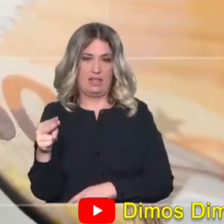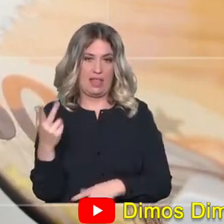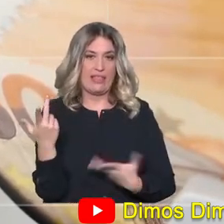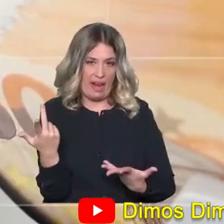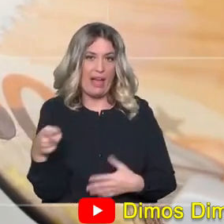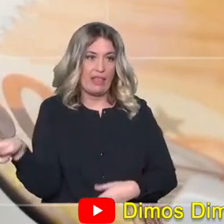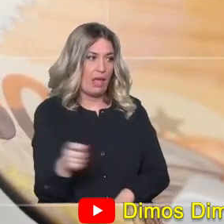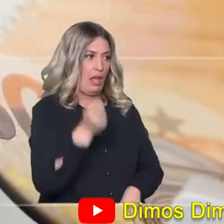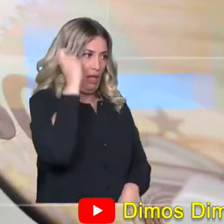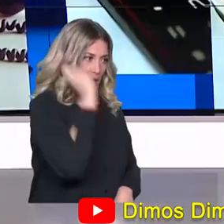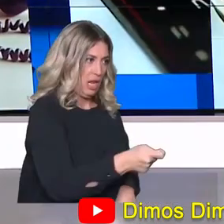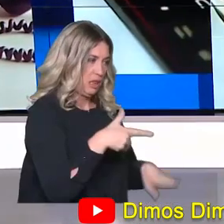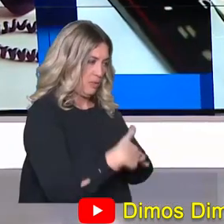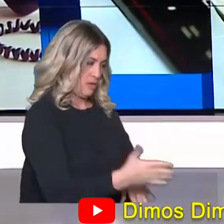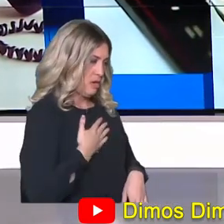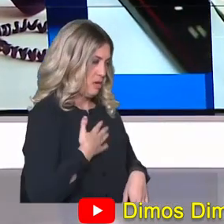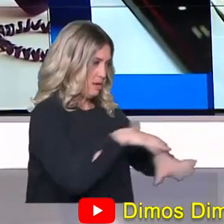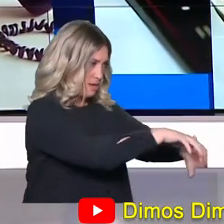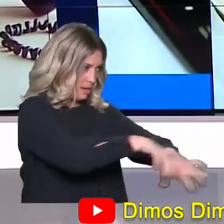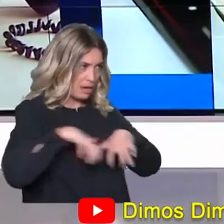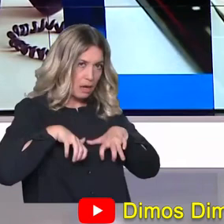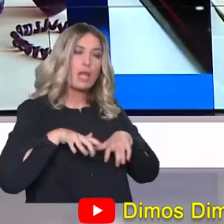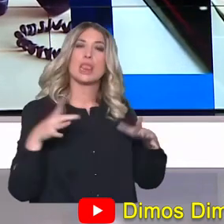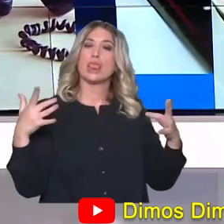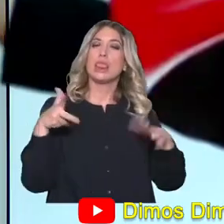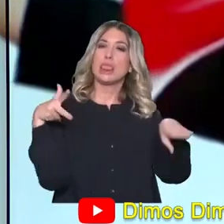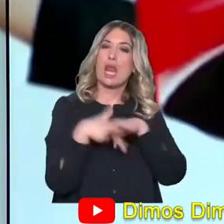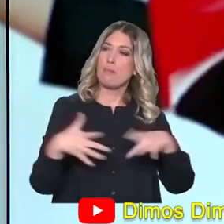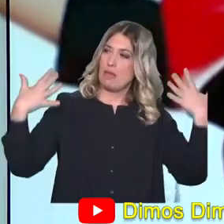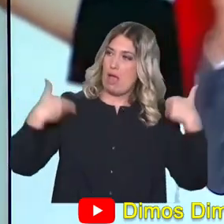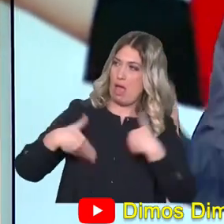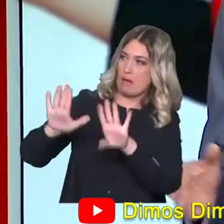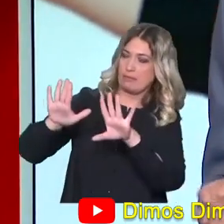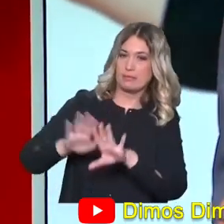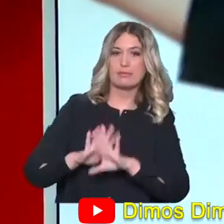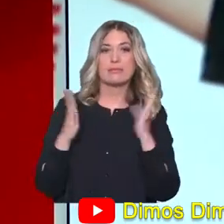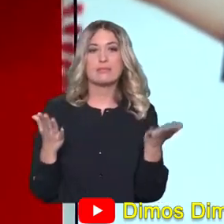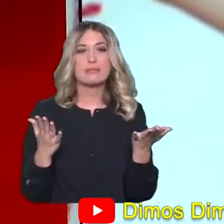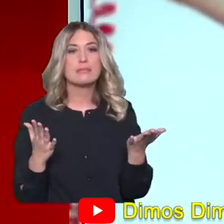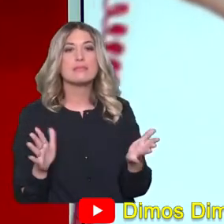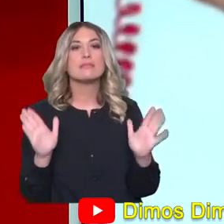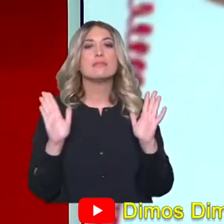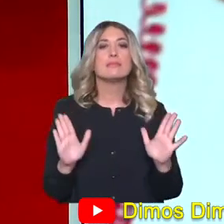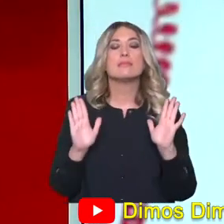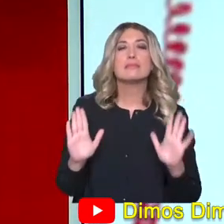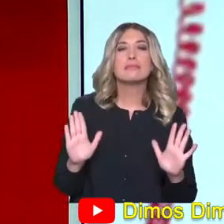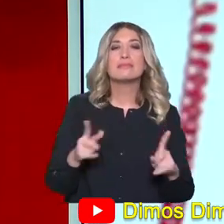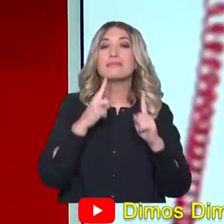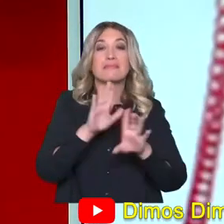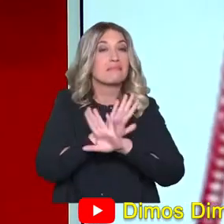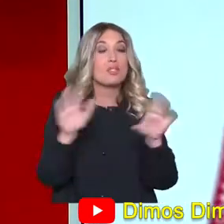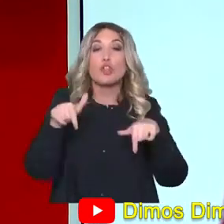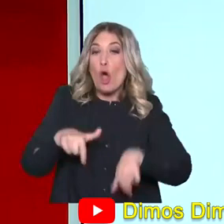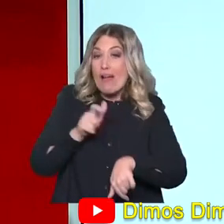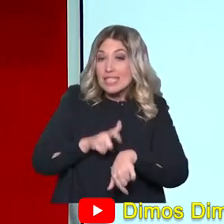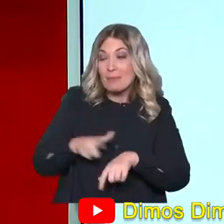στράπεζες. Έχετε τελειώσει. Δεν έχετε καμία σχέση με την τράπεζα που πήρατε δάνειο. πήρατε δάνειο από οποιαδήποτε τράπεζα. Δεν έχει σχέση. Πάει πια αυτό. Δεν σας ξέρει η